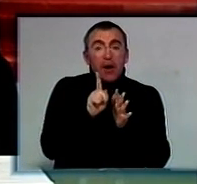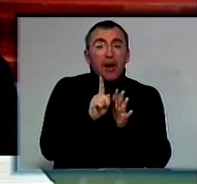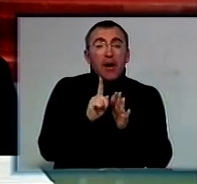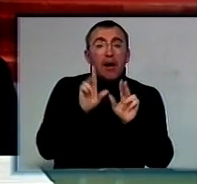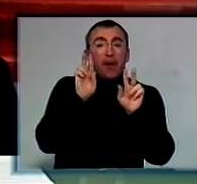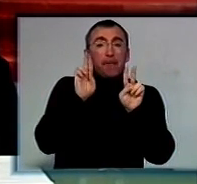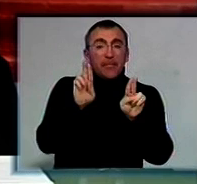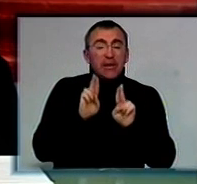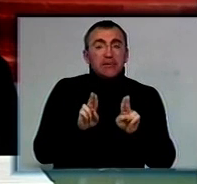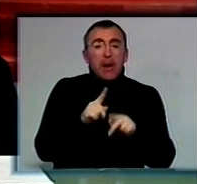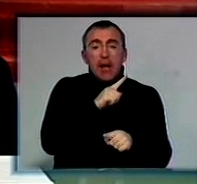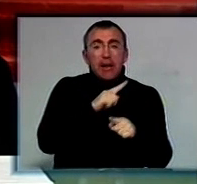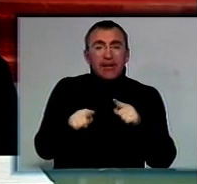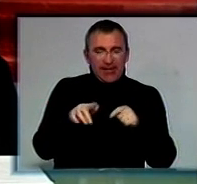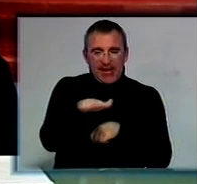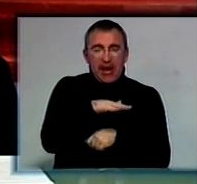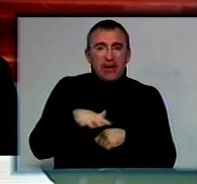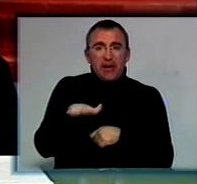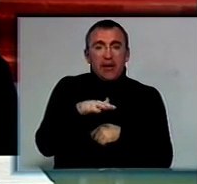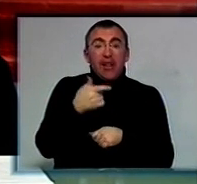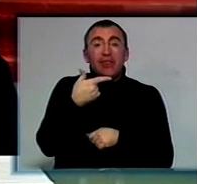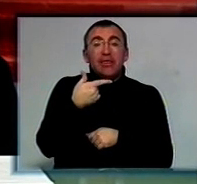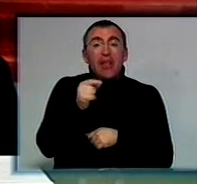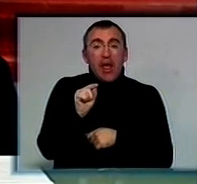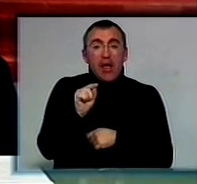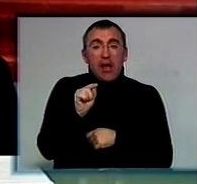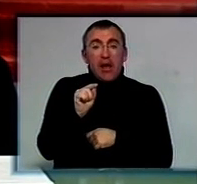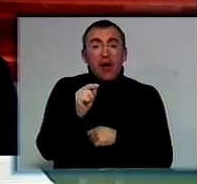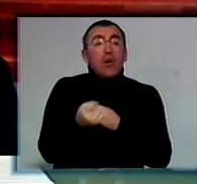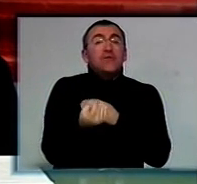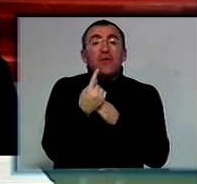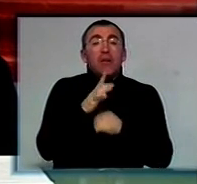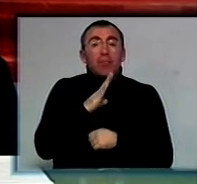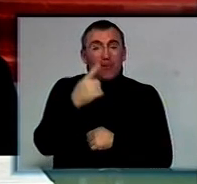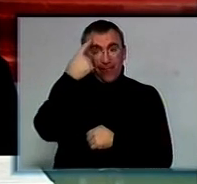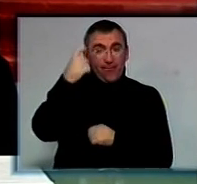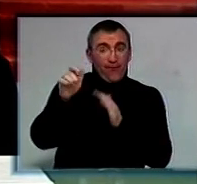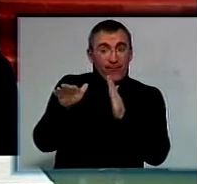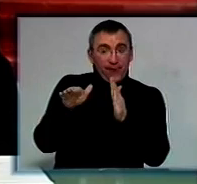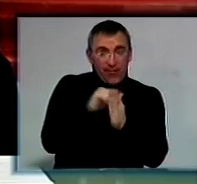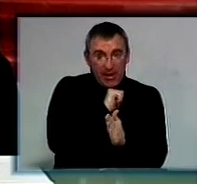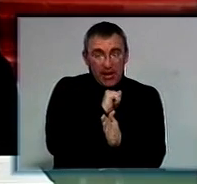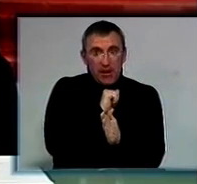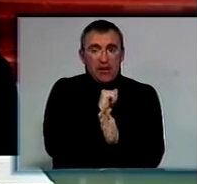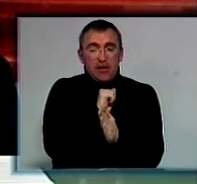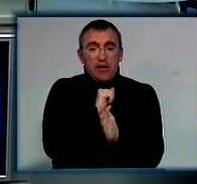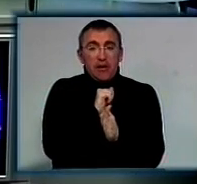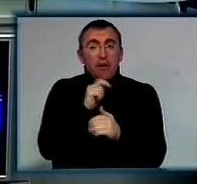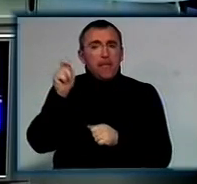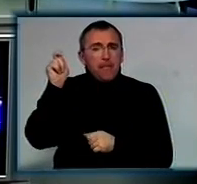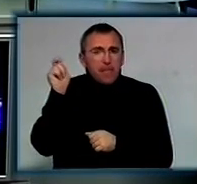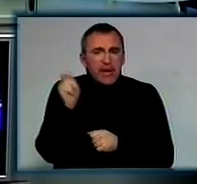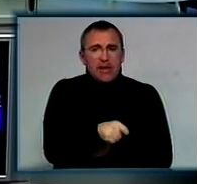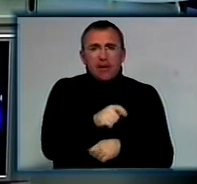екстериторіальності, що це означає, це де б, звідки б не поступив виклик, приїде